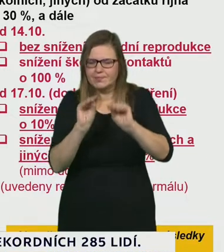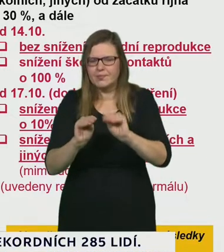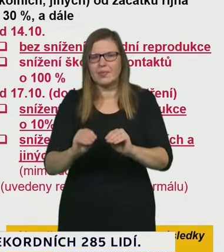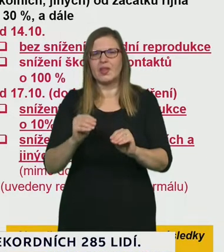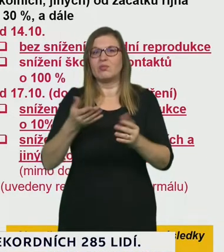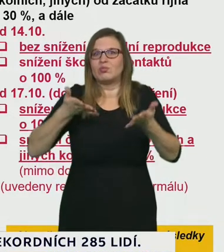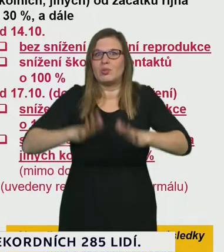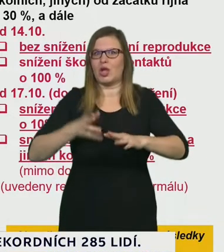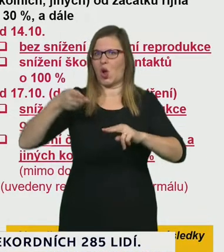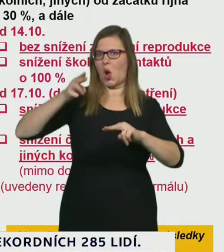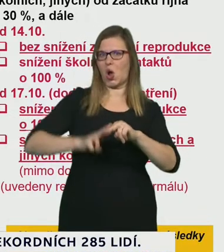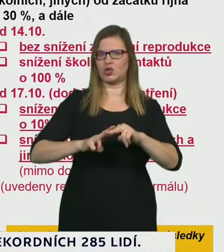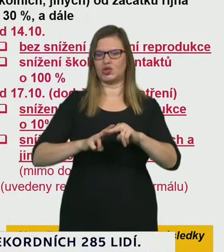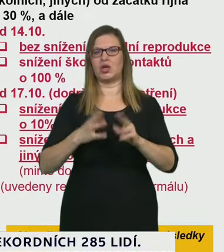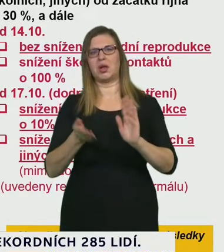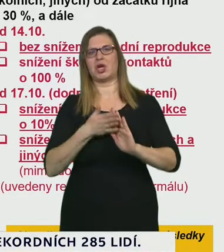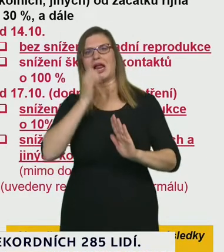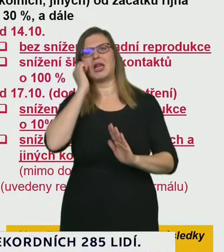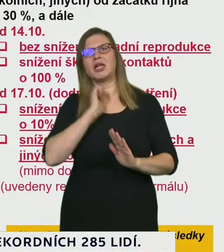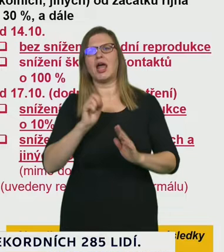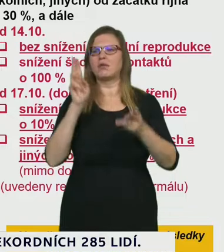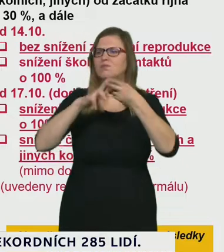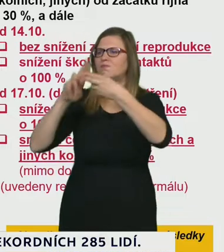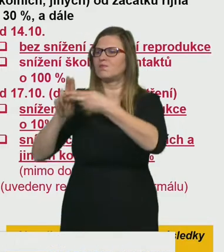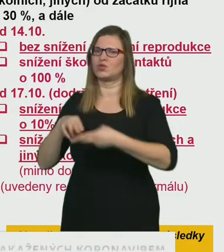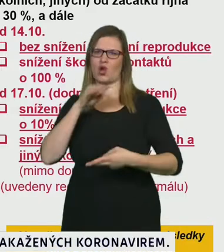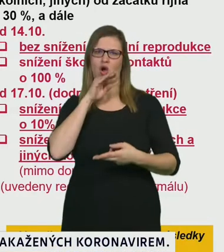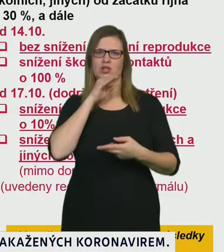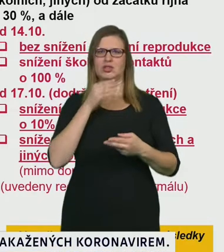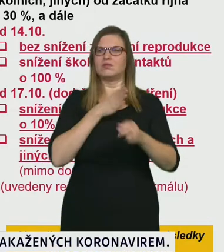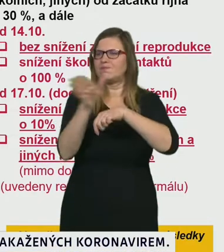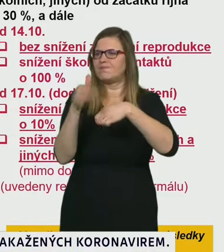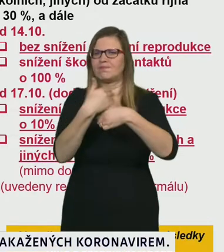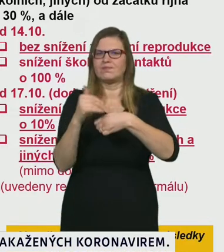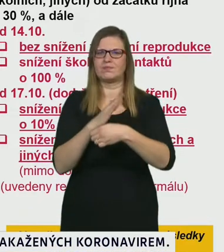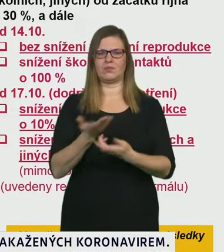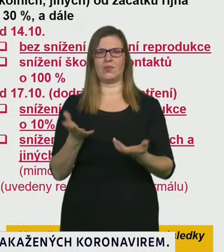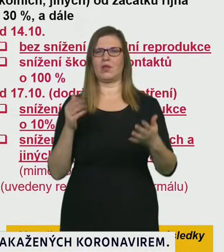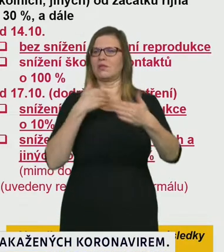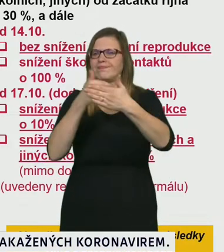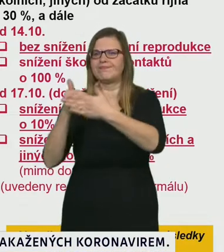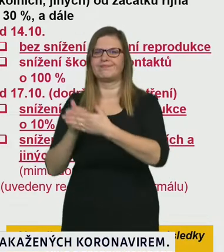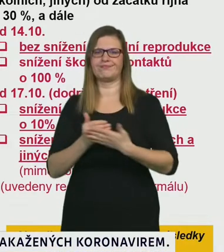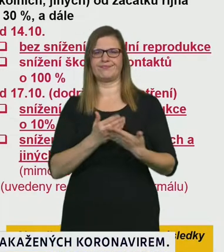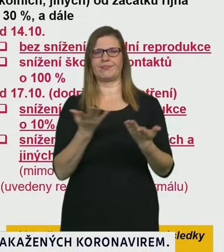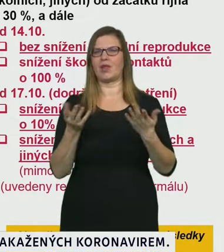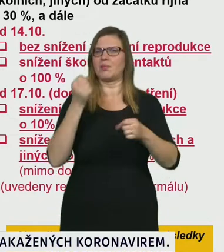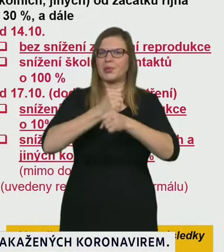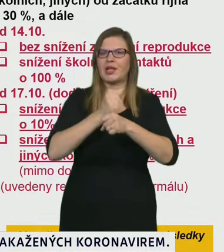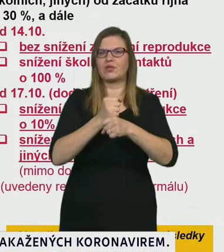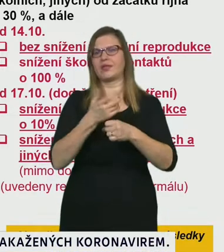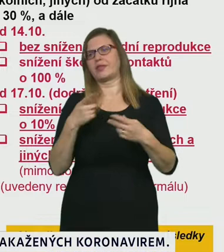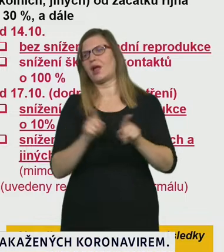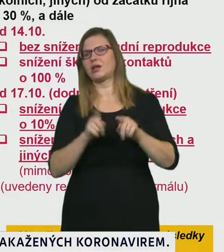kontaktů sociálních, pracovních a také jsme tam zadali navýšení kontaktu a mobility v souvislosti s obnovením